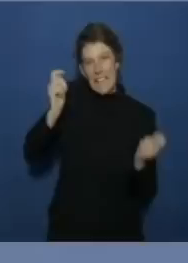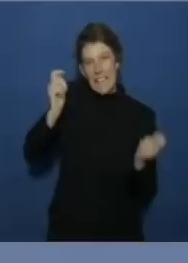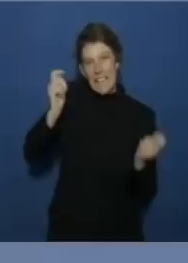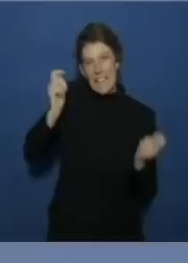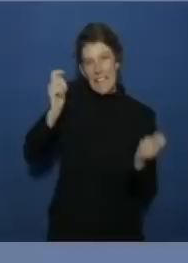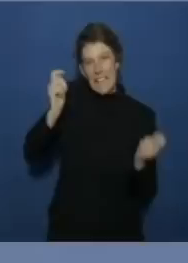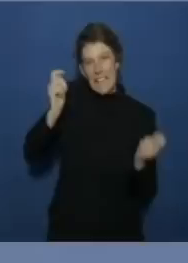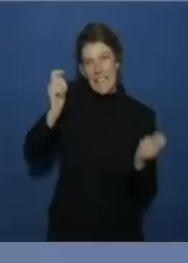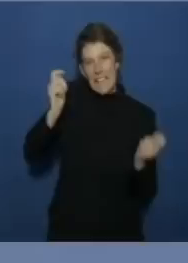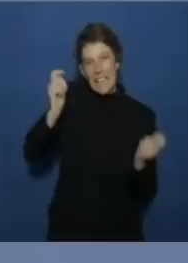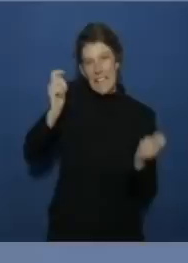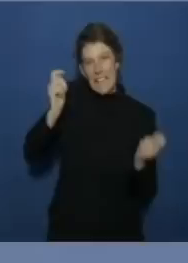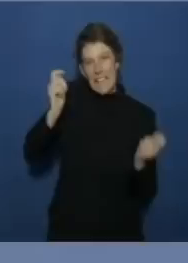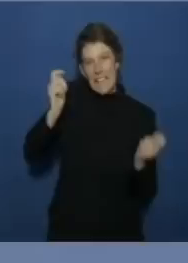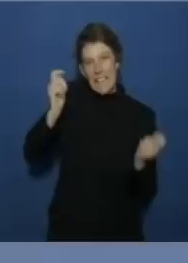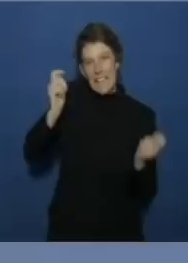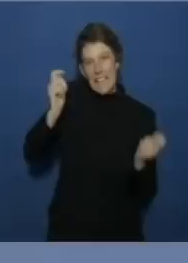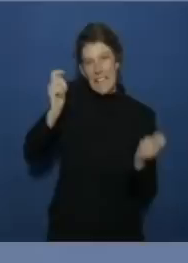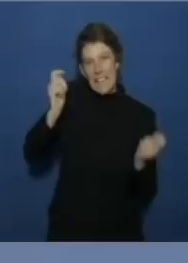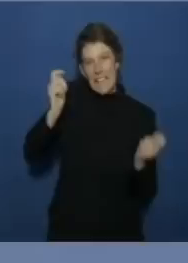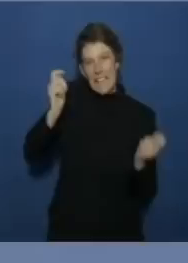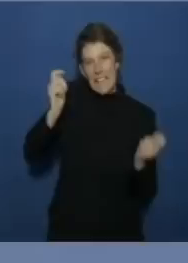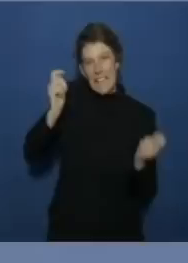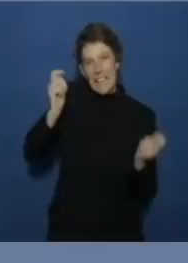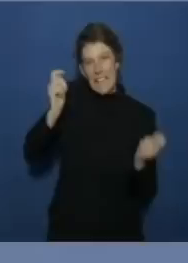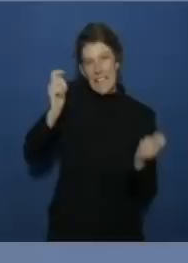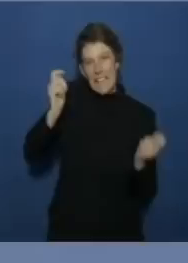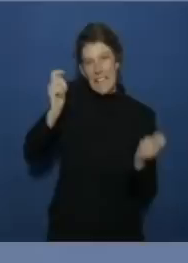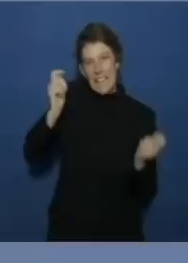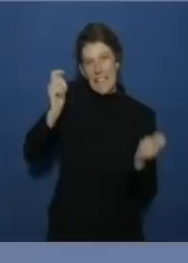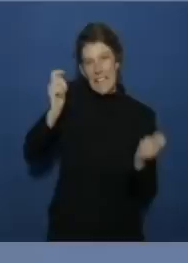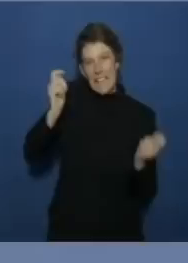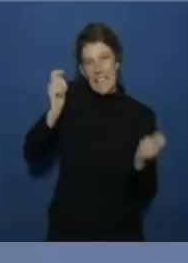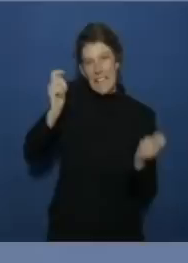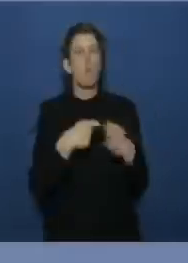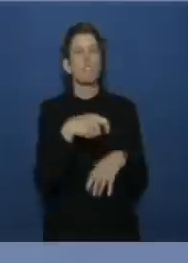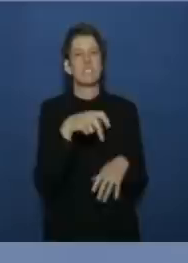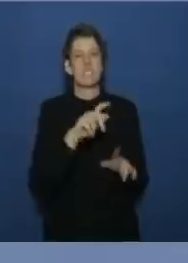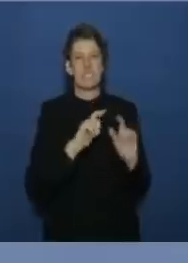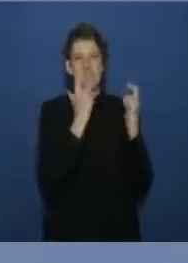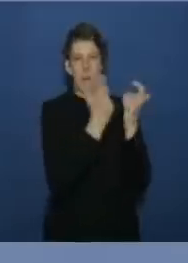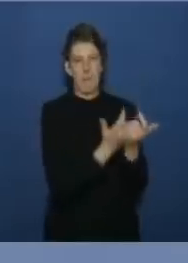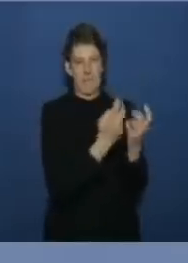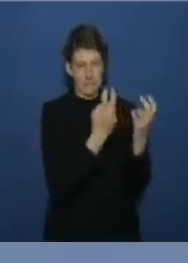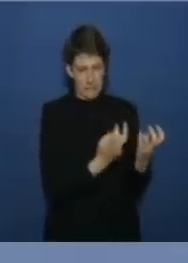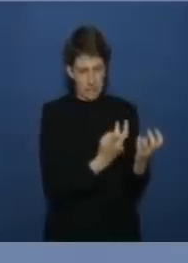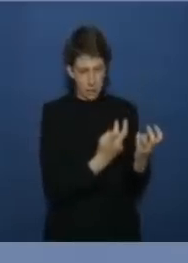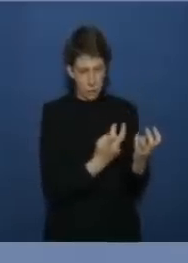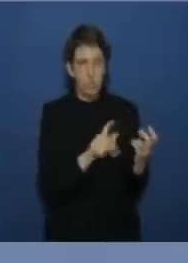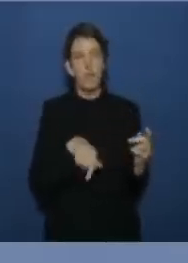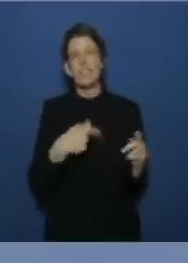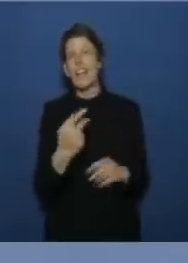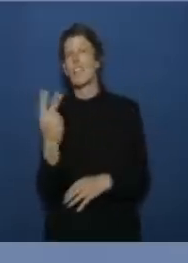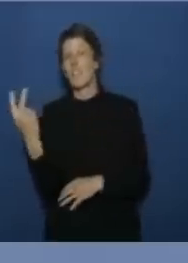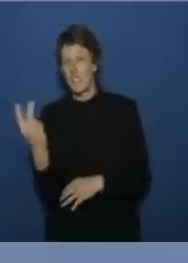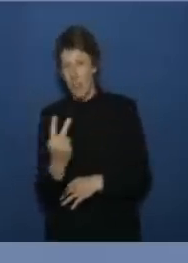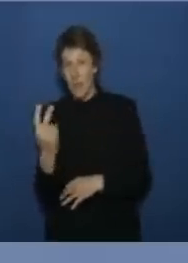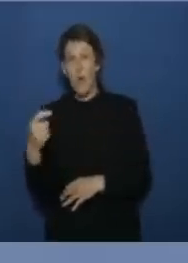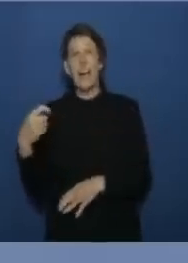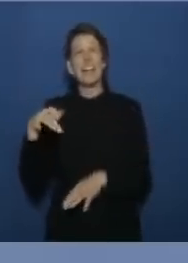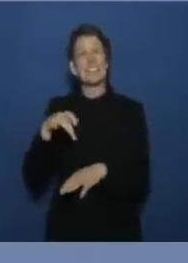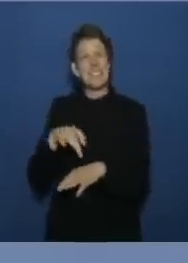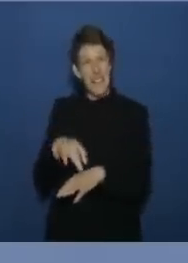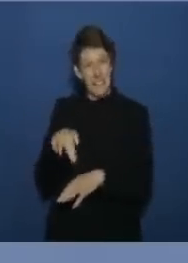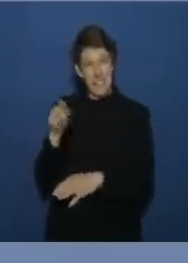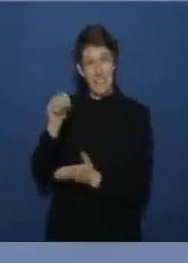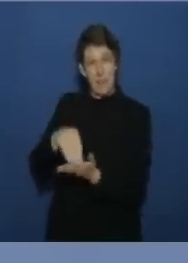neustart mit zwei a ja ja keine verschwörungstheorie ab 14 uhr nimmt die kanzlerin an einem